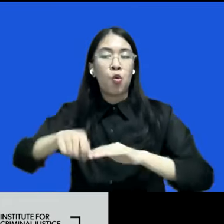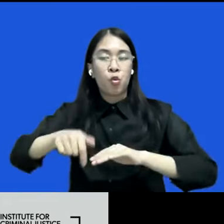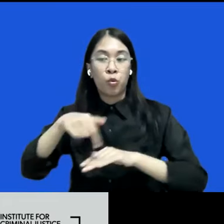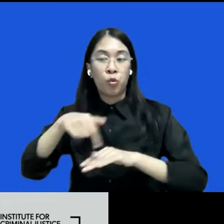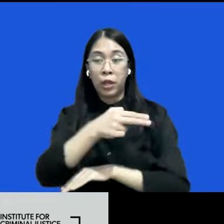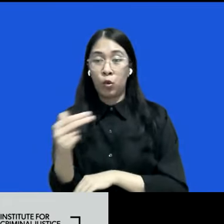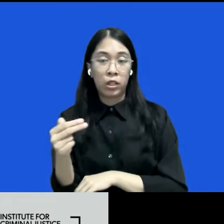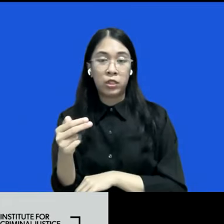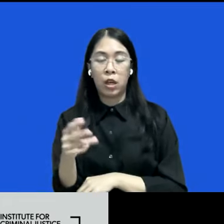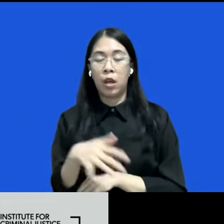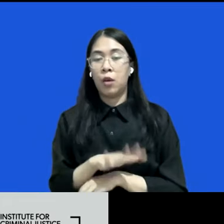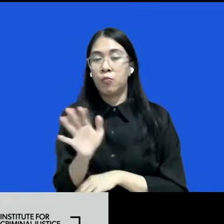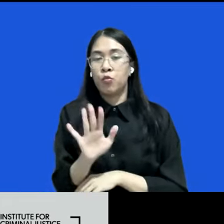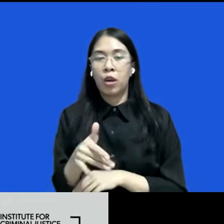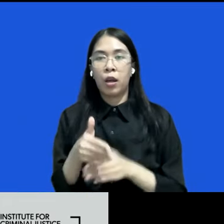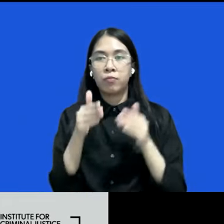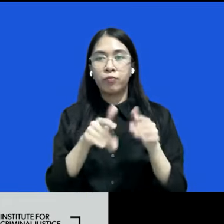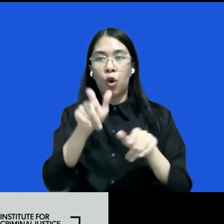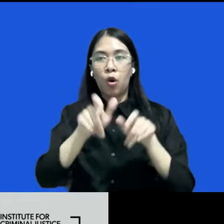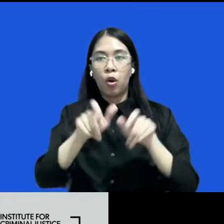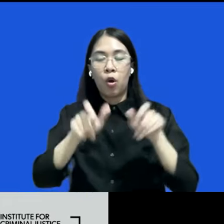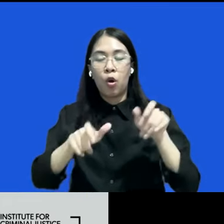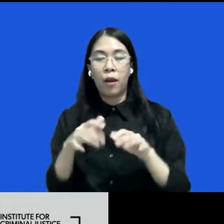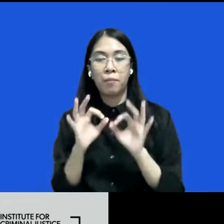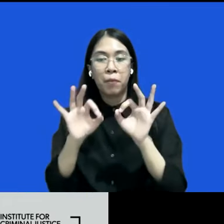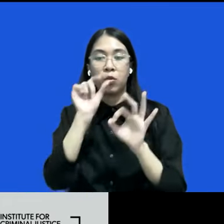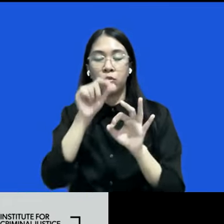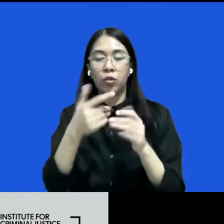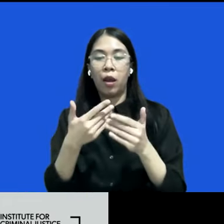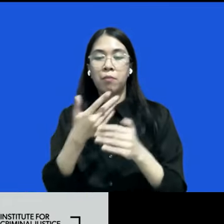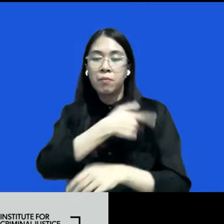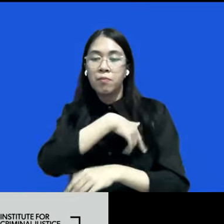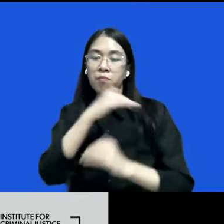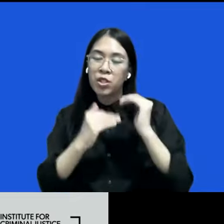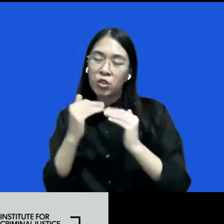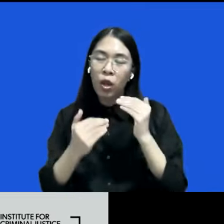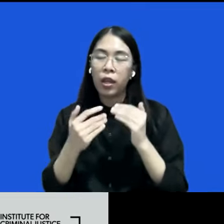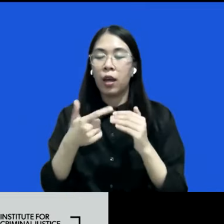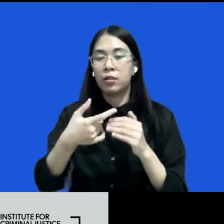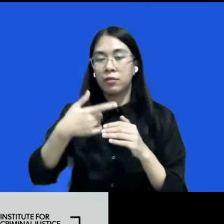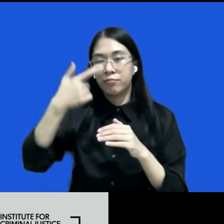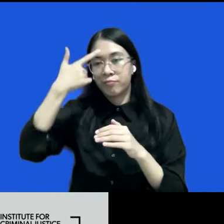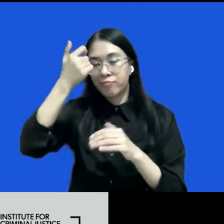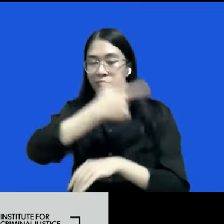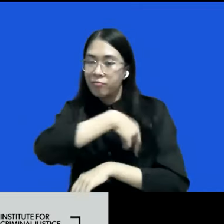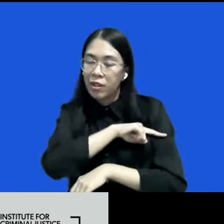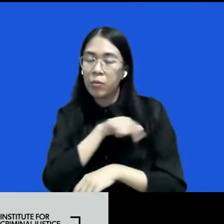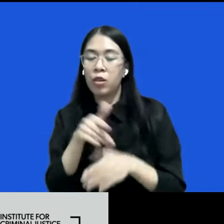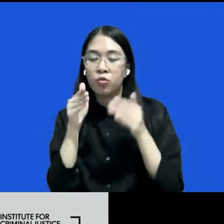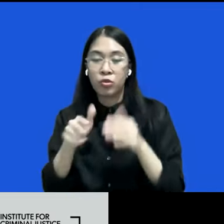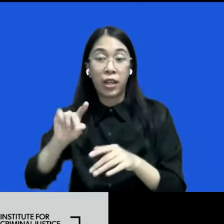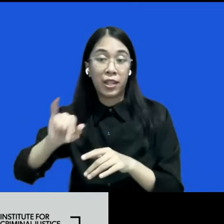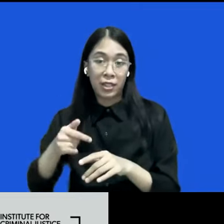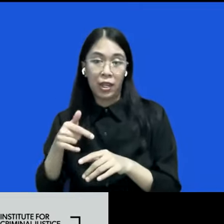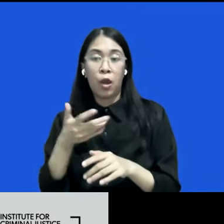menempatkan aktor-aktor yang tepat sesuai dengan ekspertisnya pada bidang yang tepat termasuk restoratif jasis ini kalau memang menerapkan